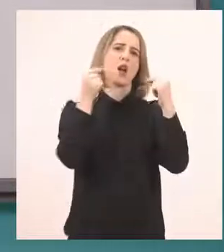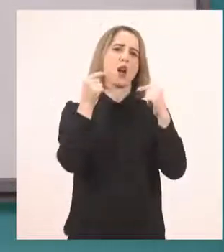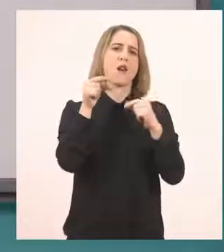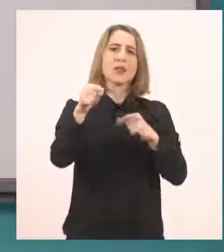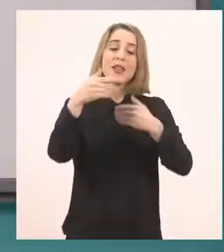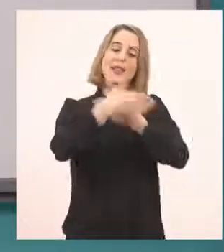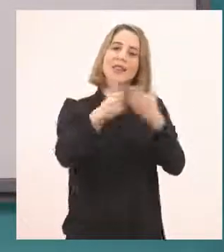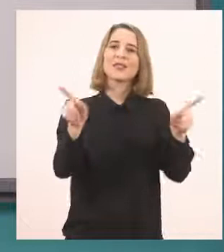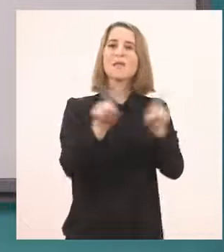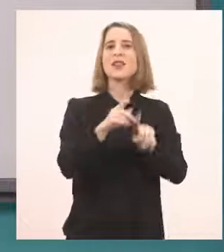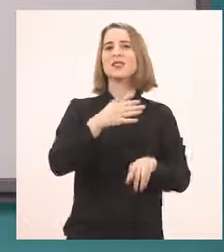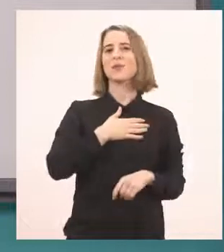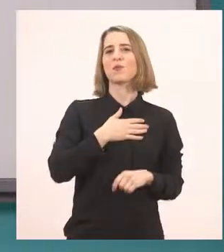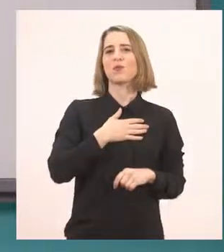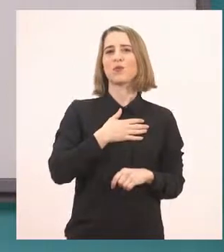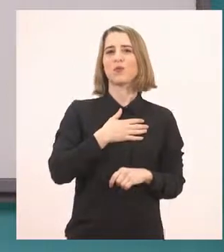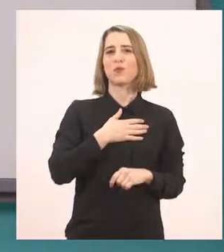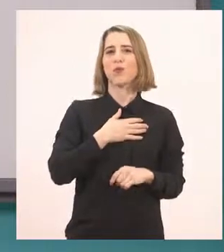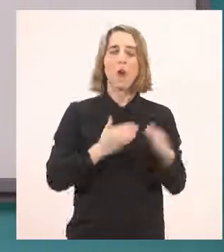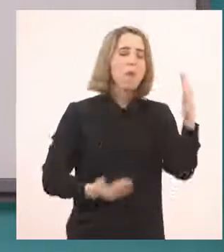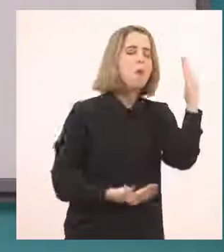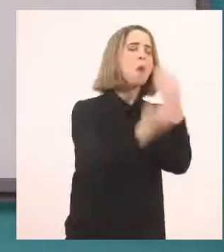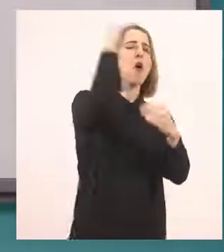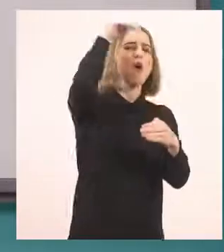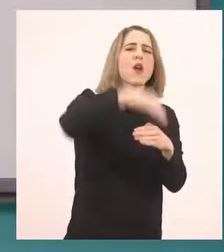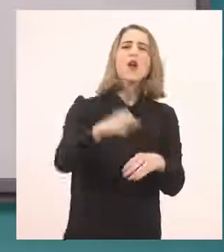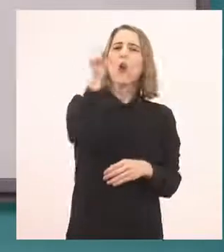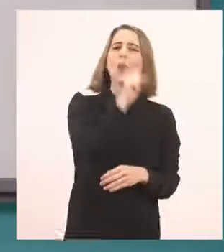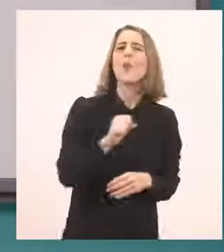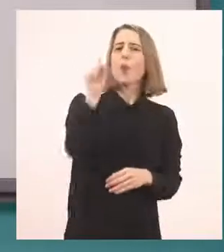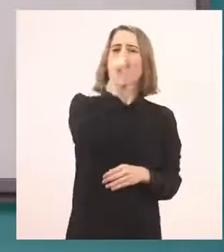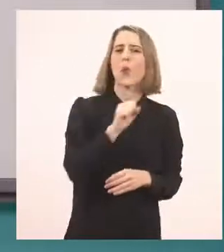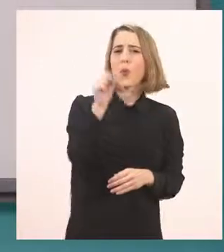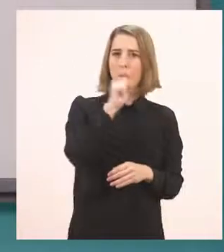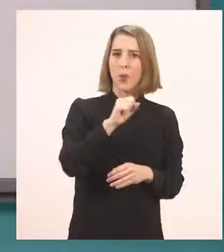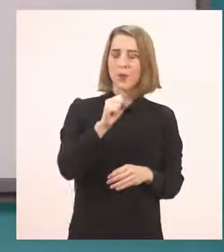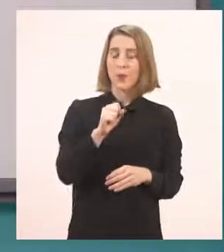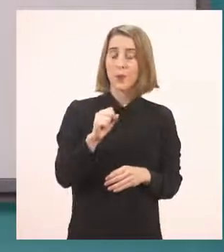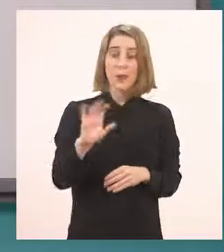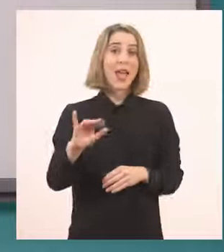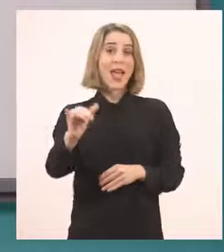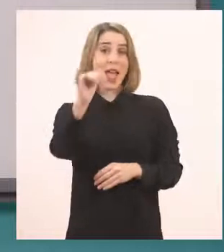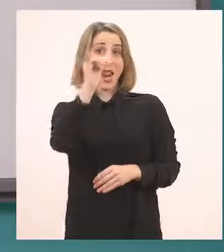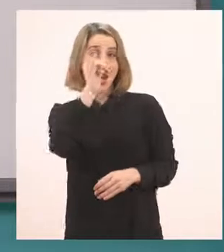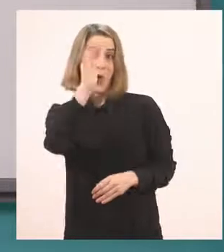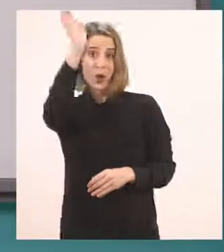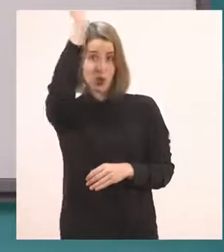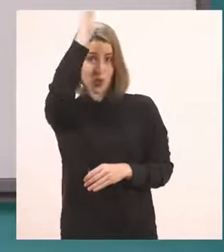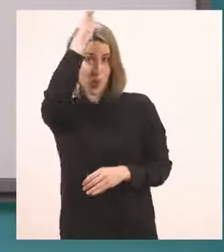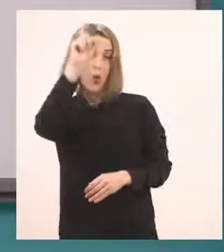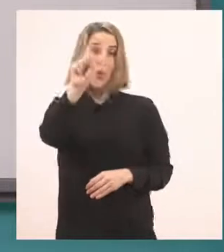στην τάξη μου. Όλη μέρα τραγουδά. Ρινόκερος και κόκορας.